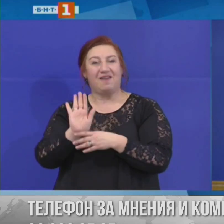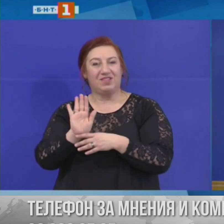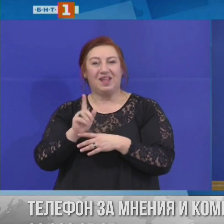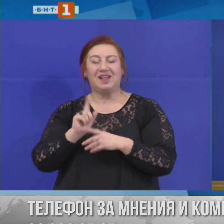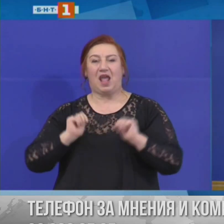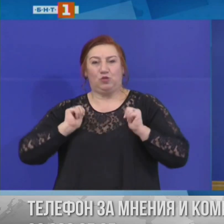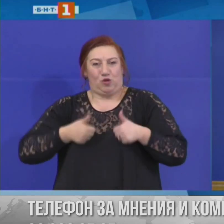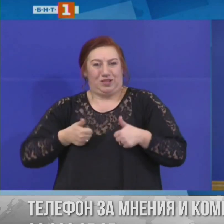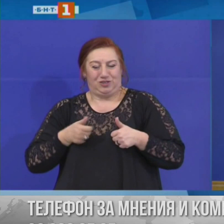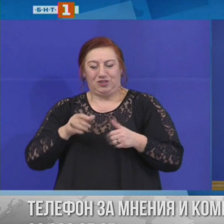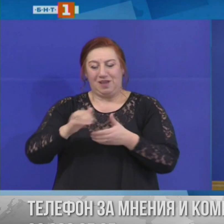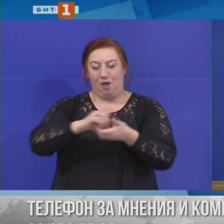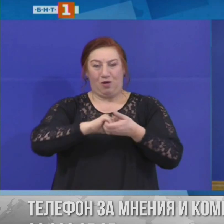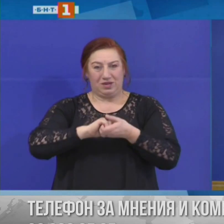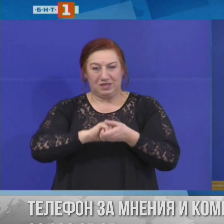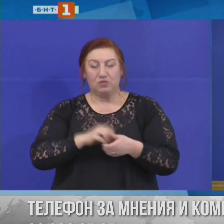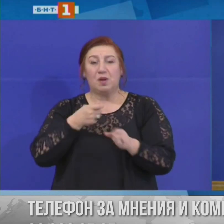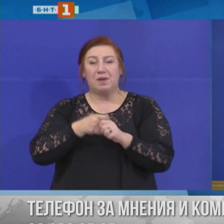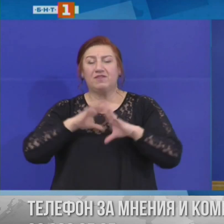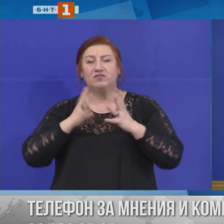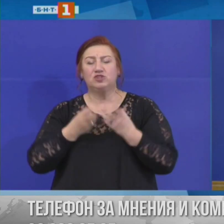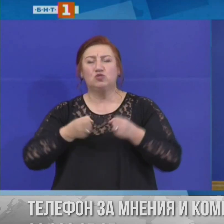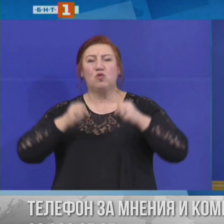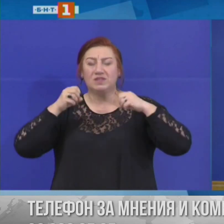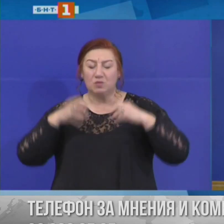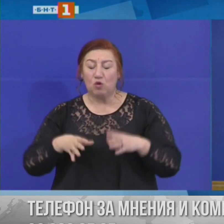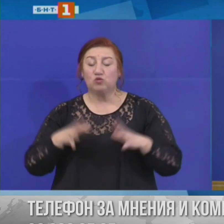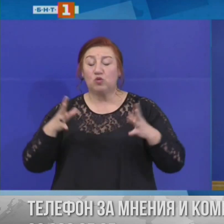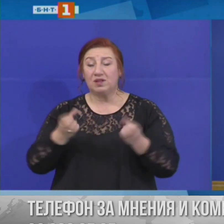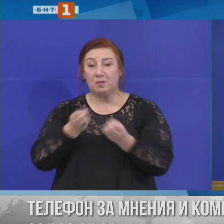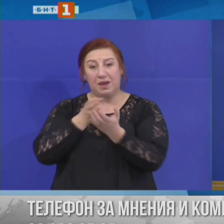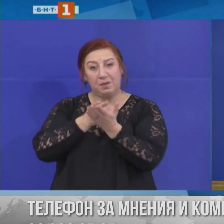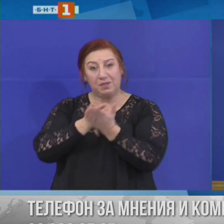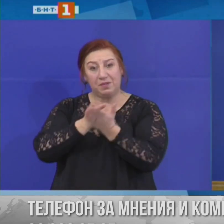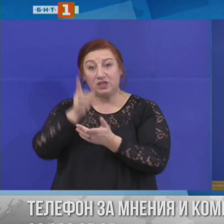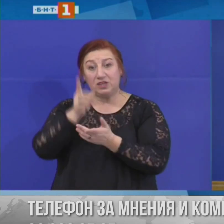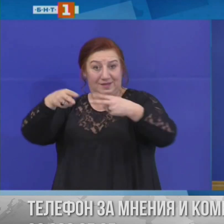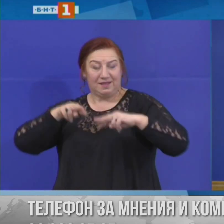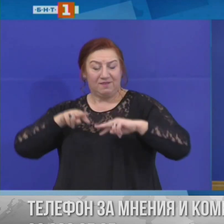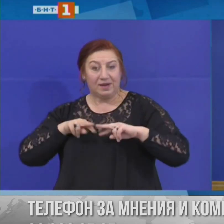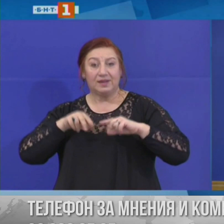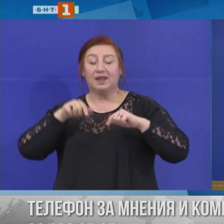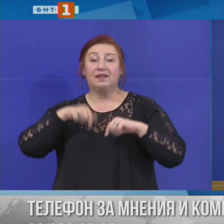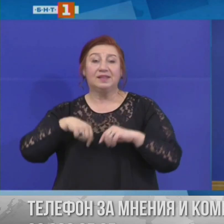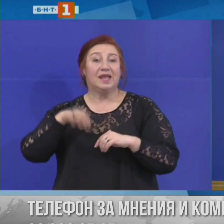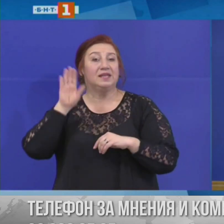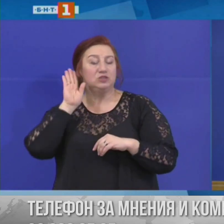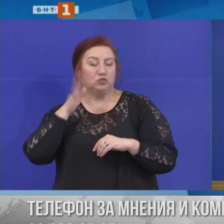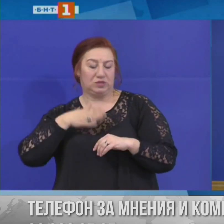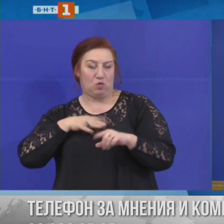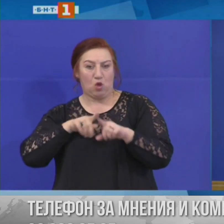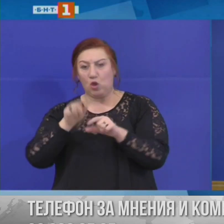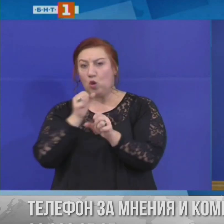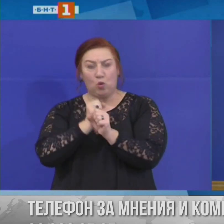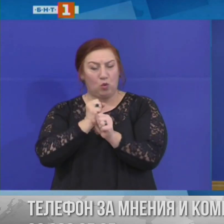посолство прави всичко възможно, за да намери варианти за прибиране. Днес се чух с моя турския колега,